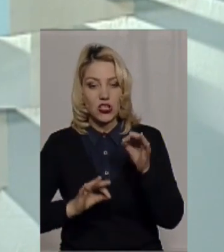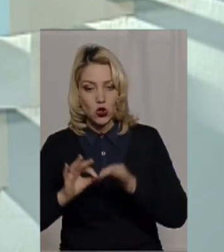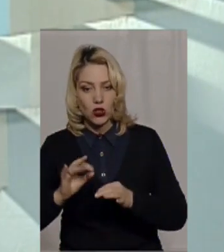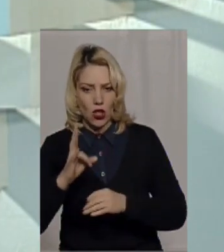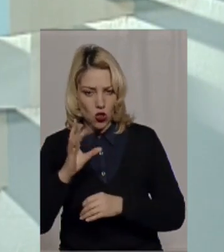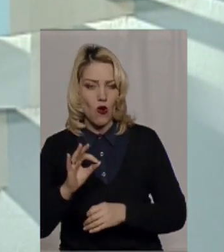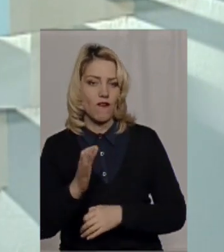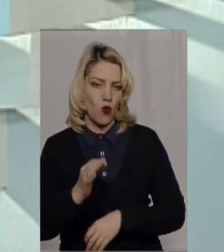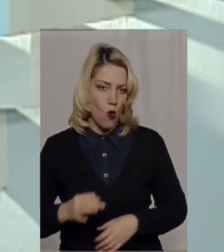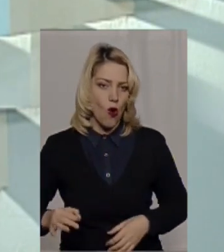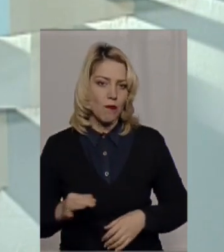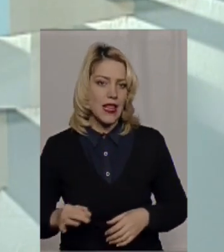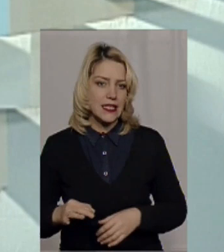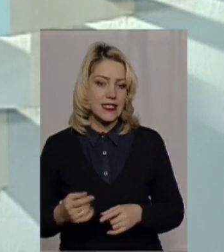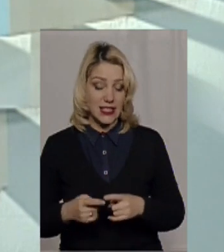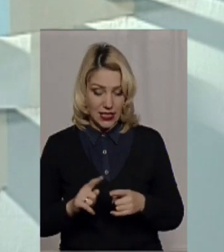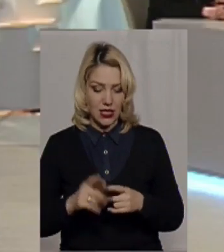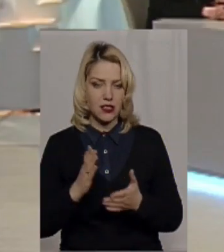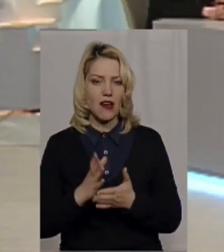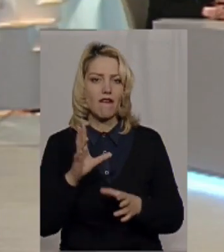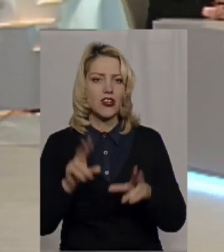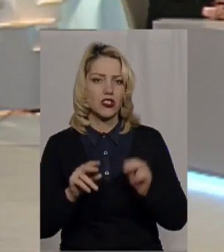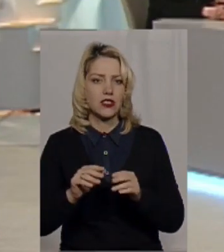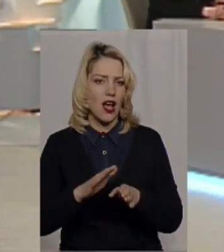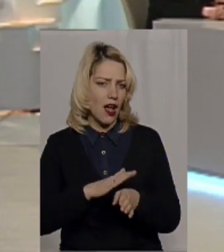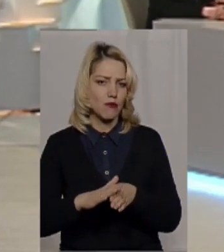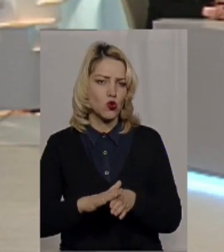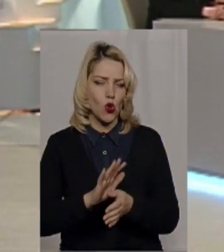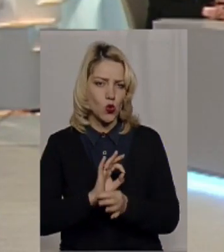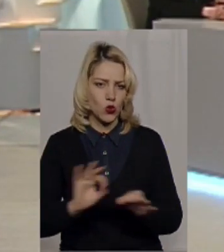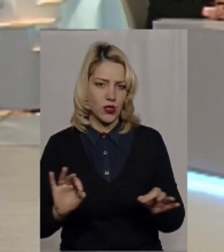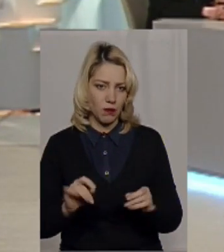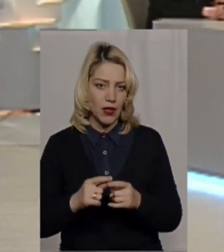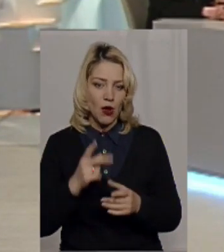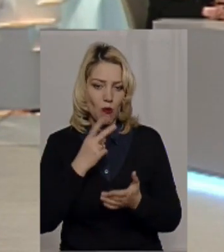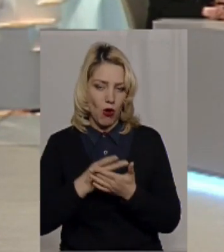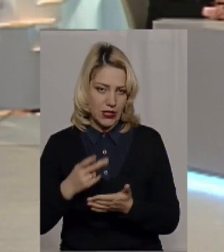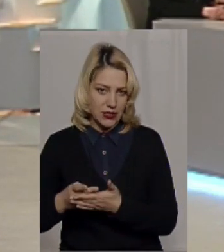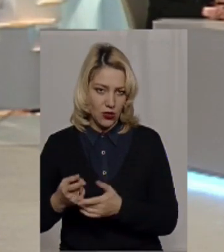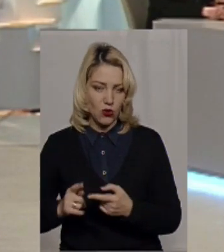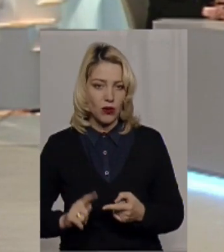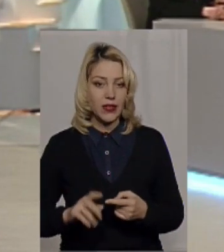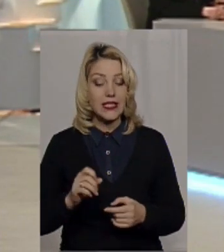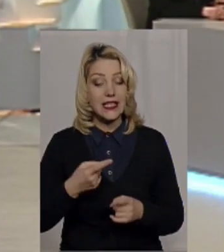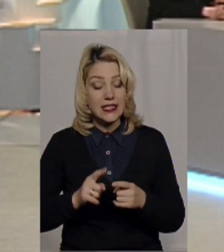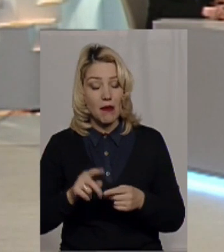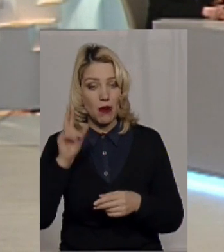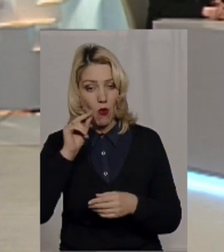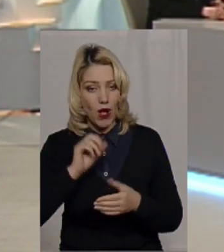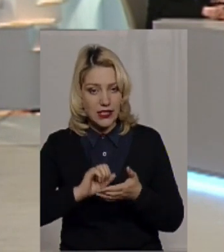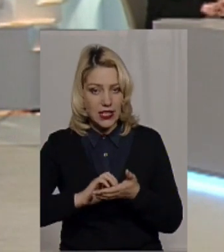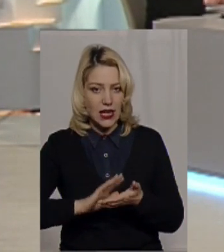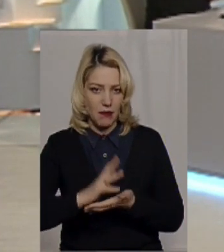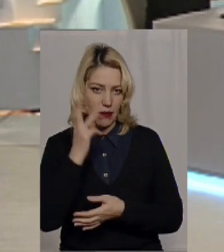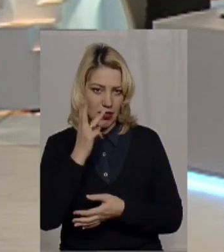показник є абсолютним, і він може бути порівнян, і він дається до порівняння. Саме з цими показниками Хмельниччина займає другим.